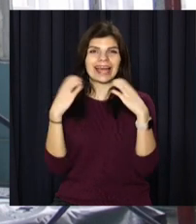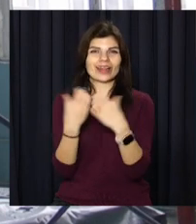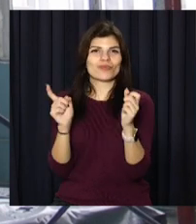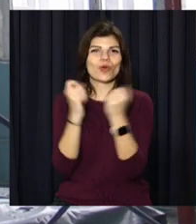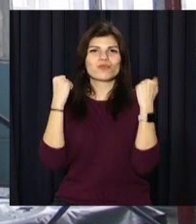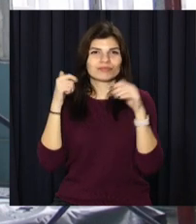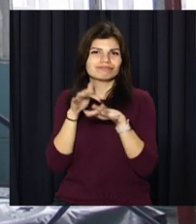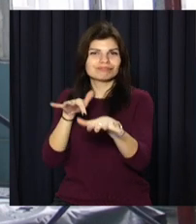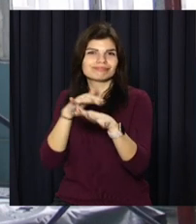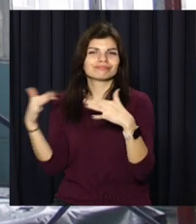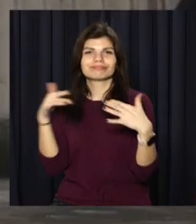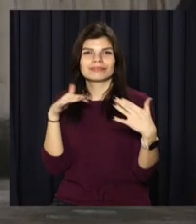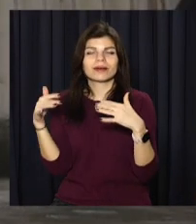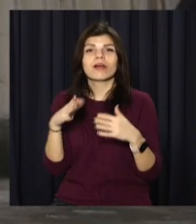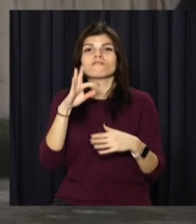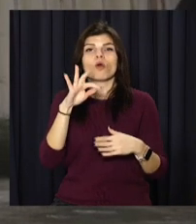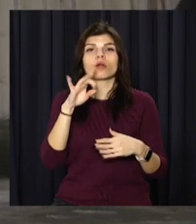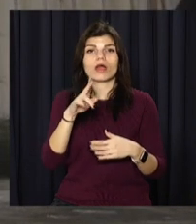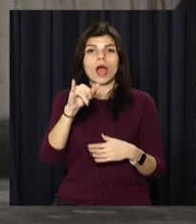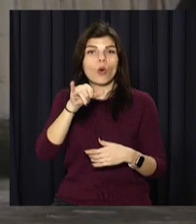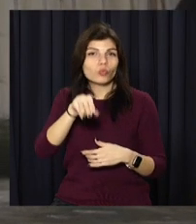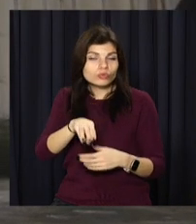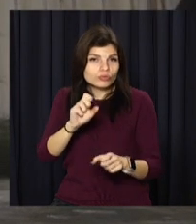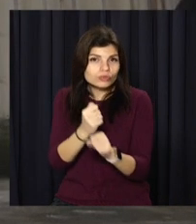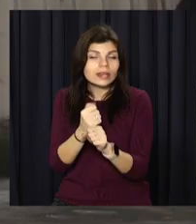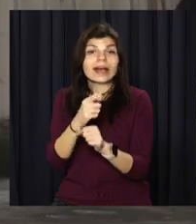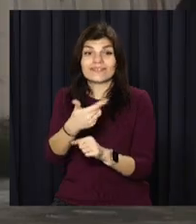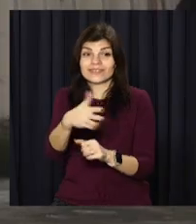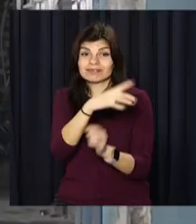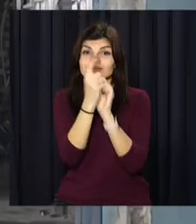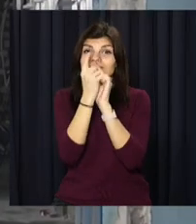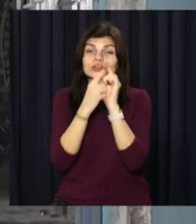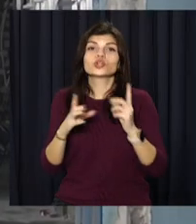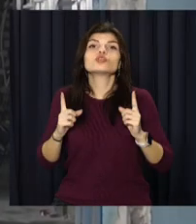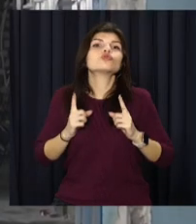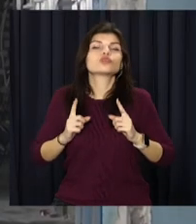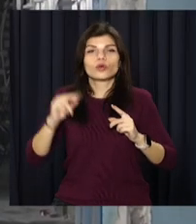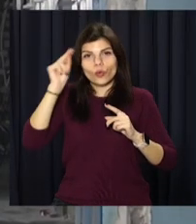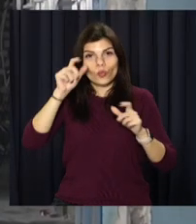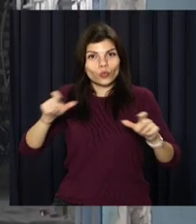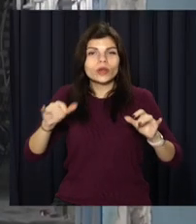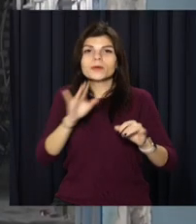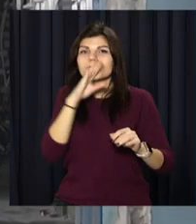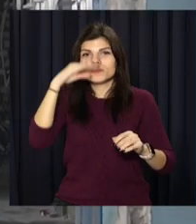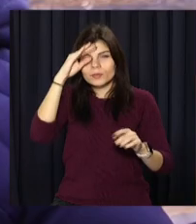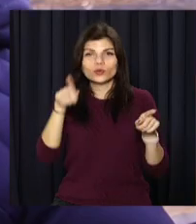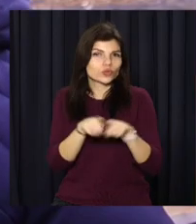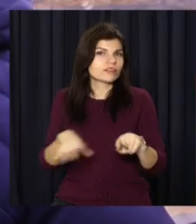Там облаштують окрему зону для воркауту. На перетворення гімназії з нетерпінням чекають і школярі, і їхні батьки.